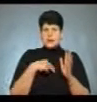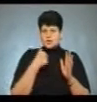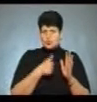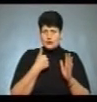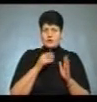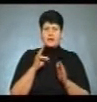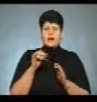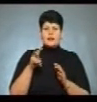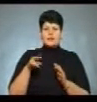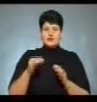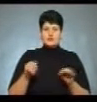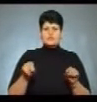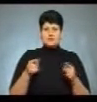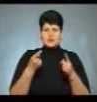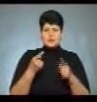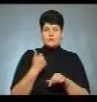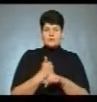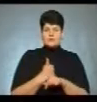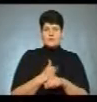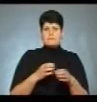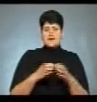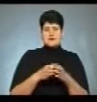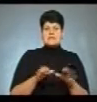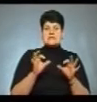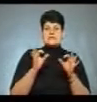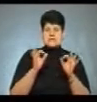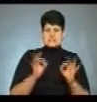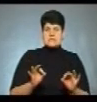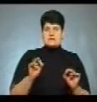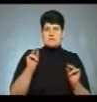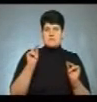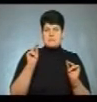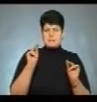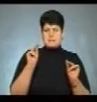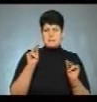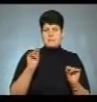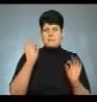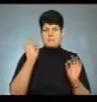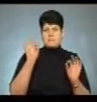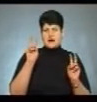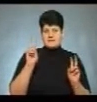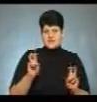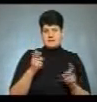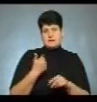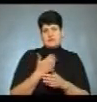році Наливайченко створив і очолив партію «Справедливість», яка висунула його кандидатом у президенти України.